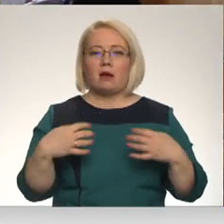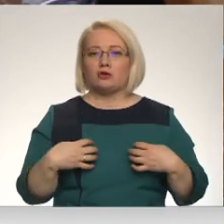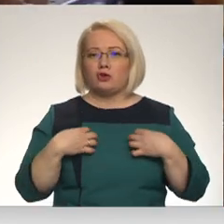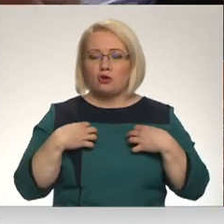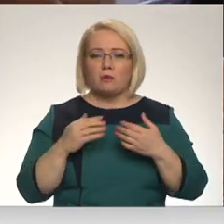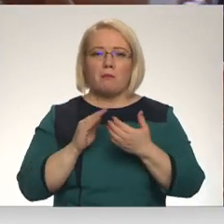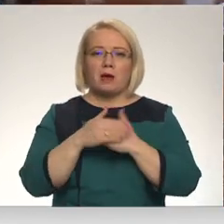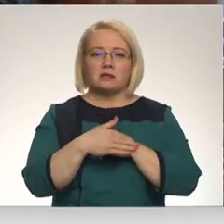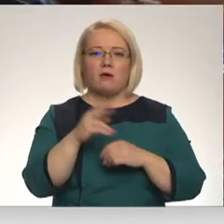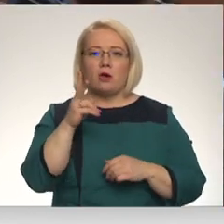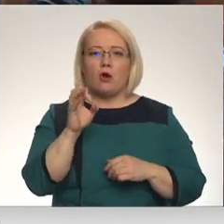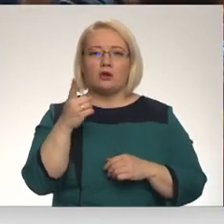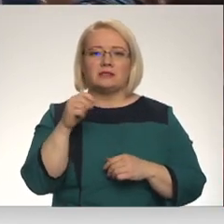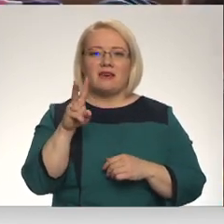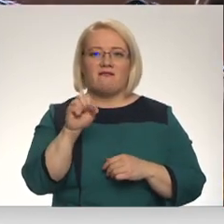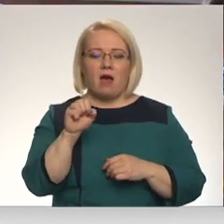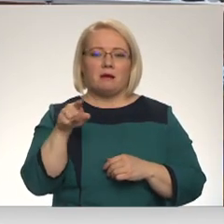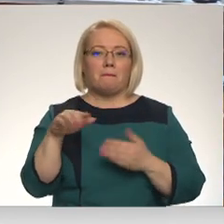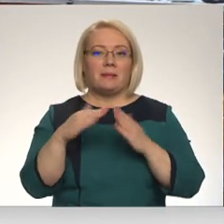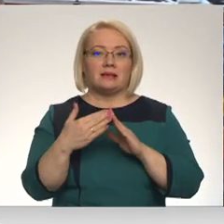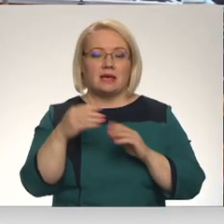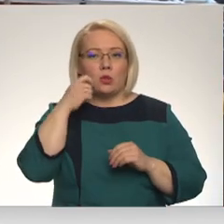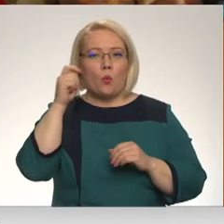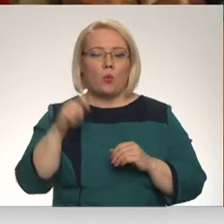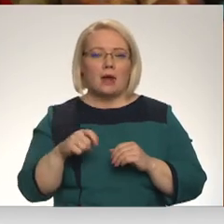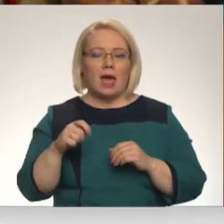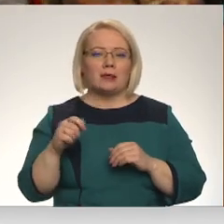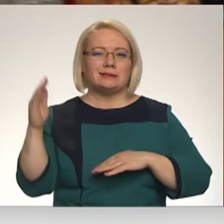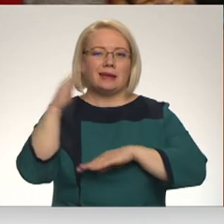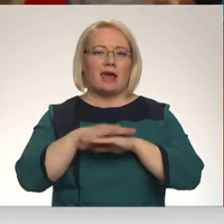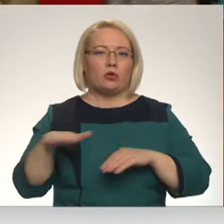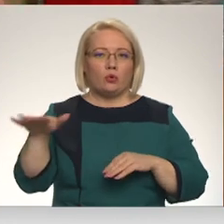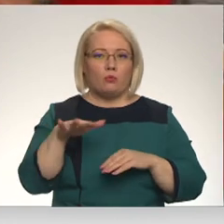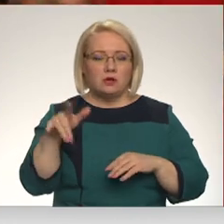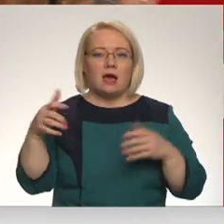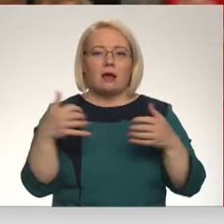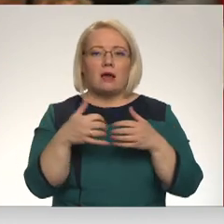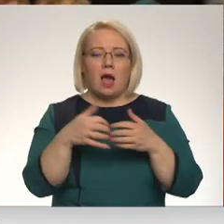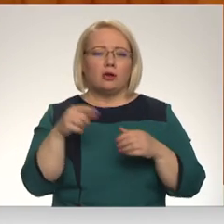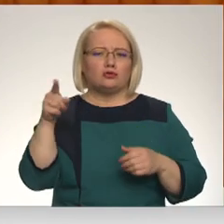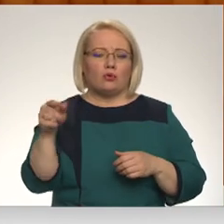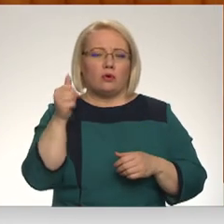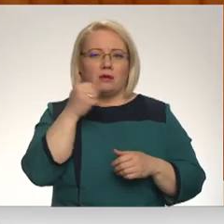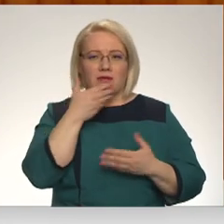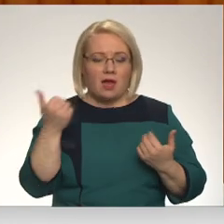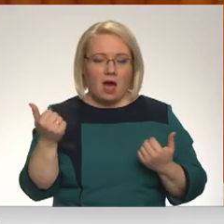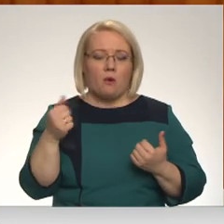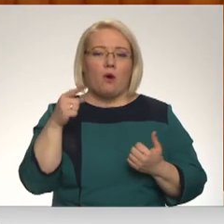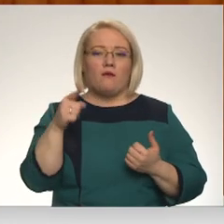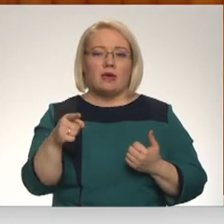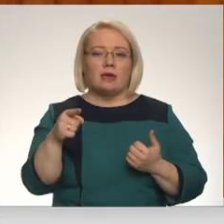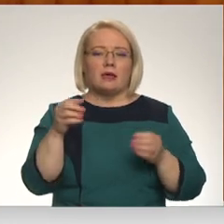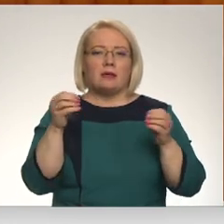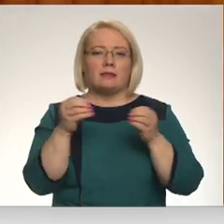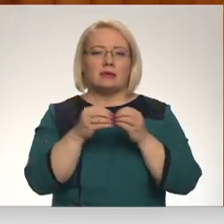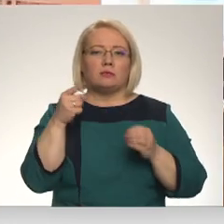patvērusies Kosivā. Tā ir pilsētiņa Ukraiņas rietumos. Aktīva karadarbība to nav skārusi. Temīt nepilni desmit